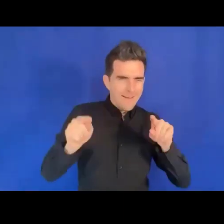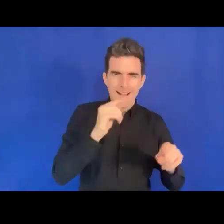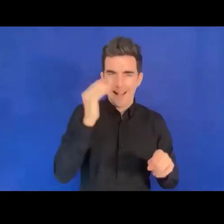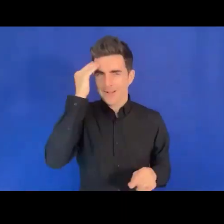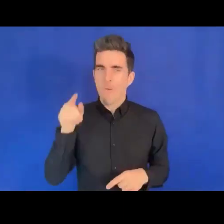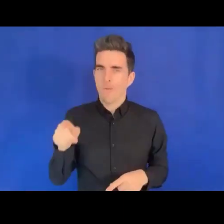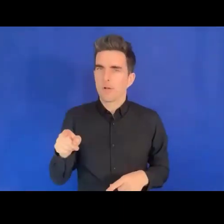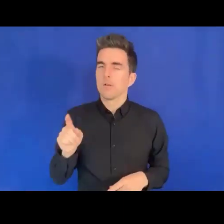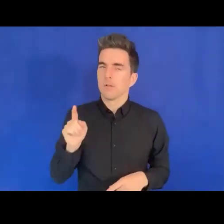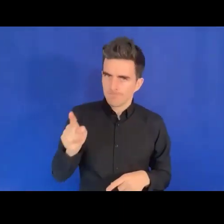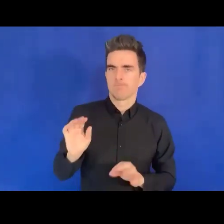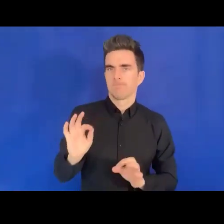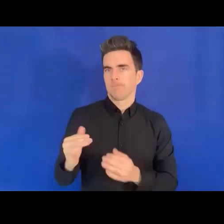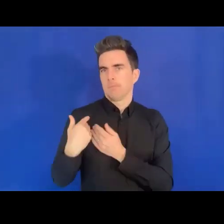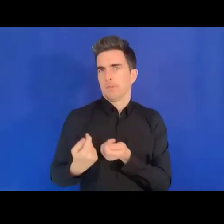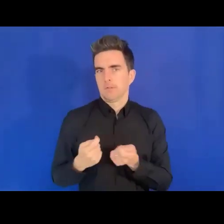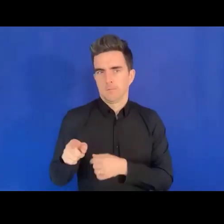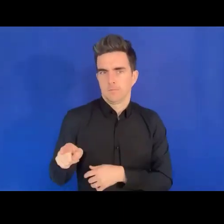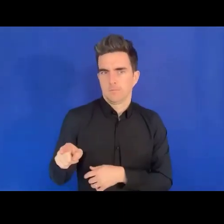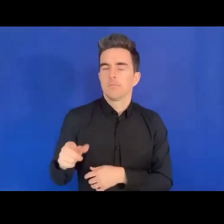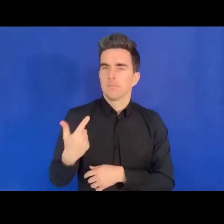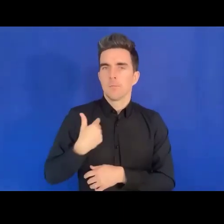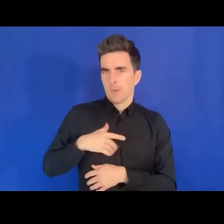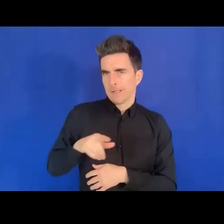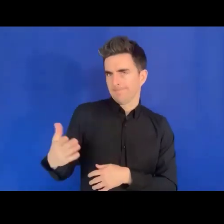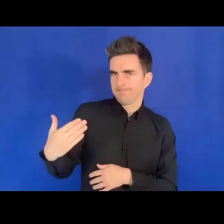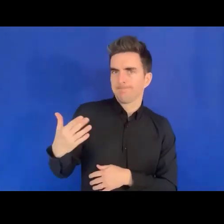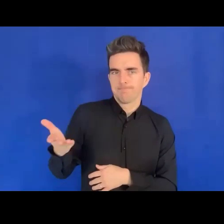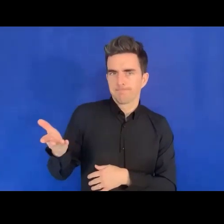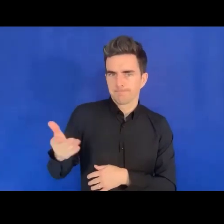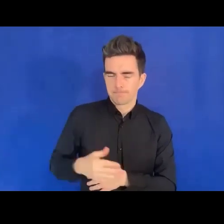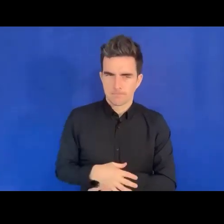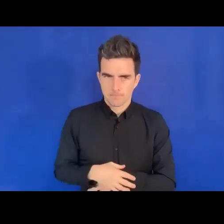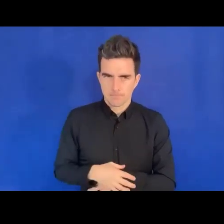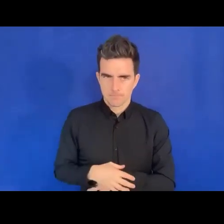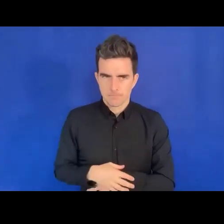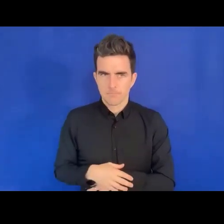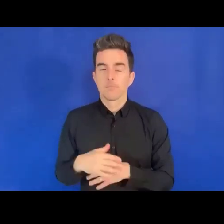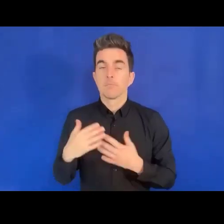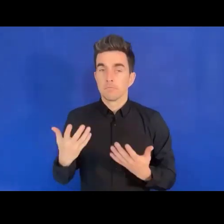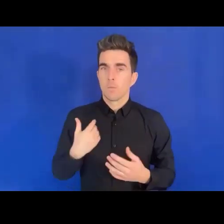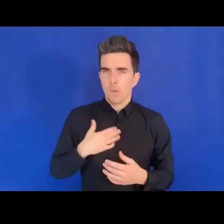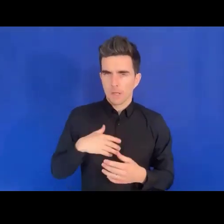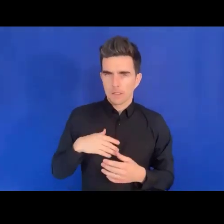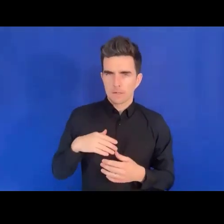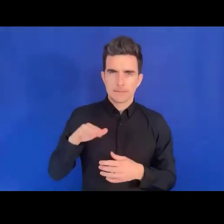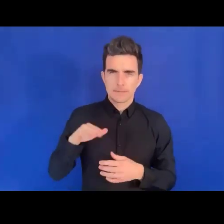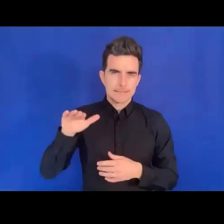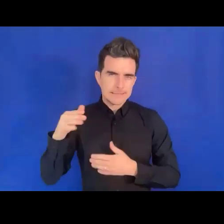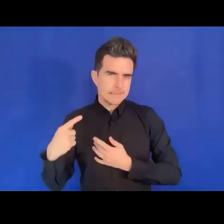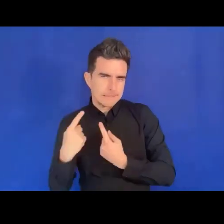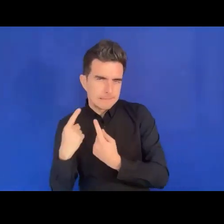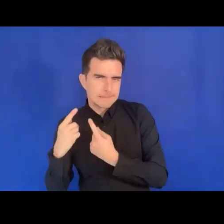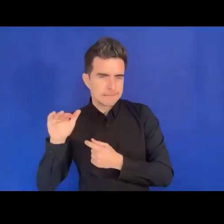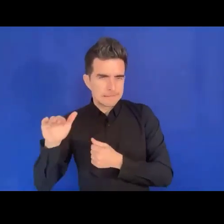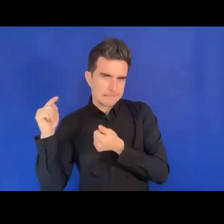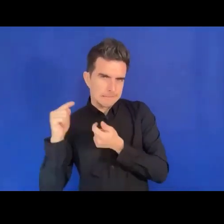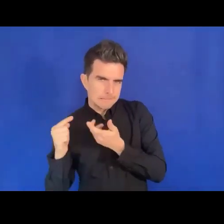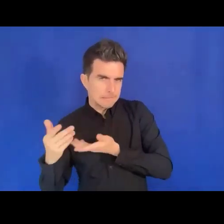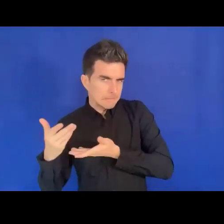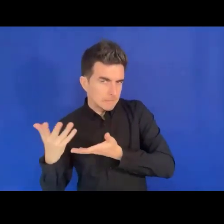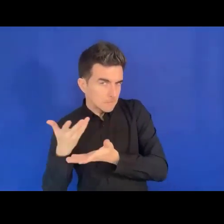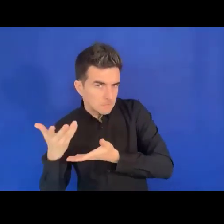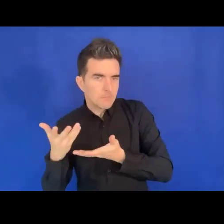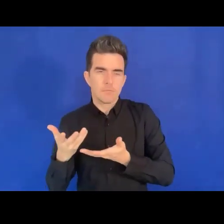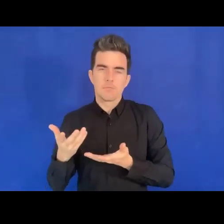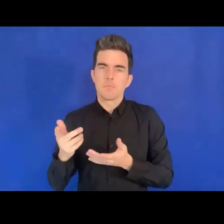d'elles, de ces autorités. Nous devons travailler avec elles et en étroite collaboration. Dans un premier temps, je dirais donc qu